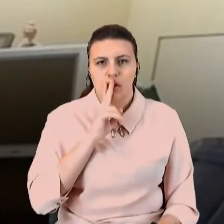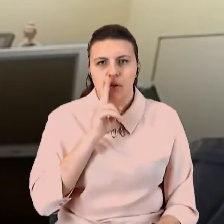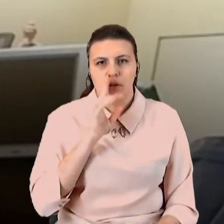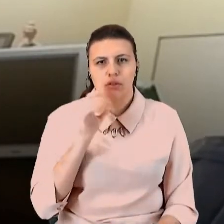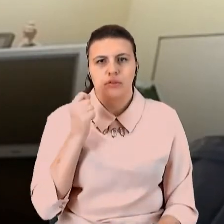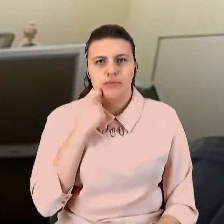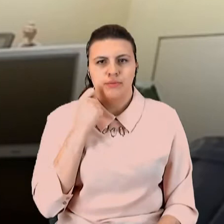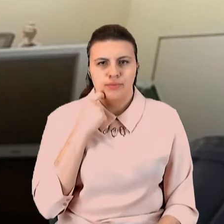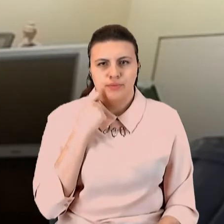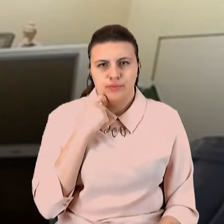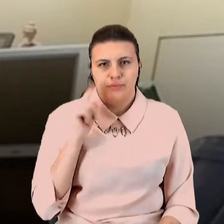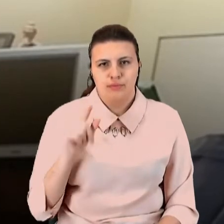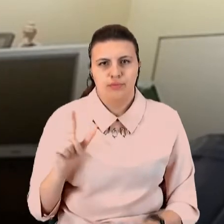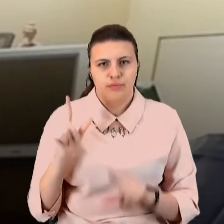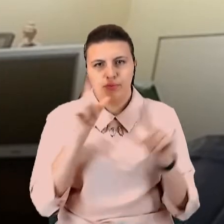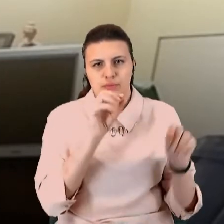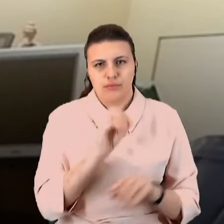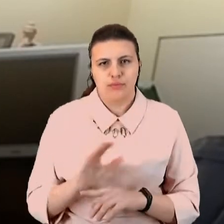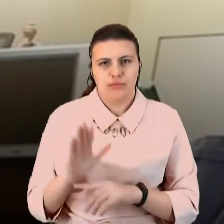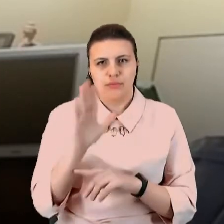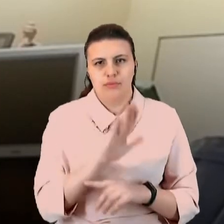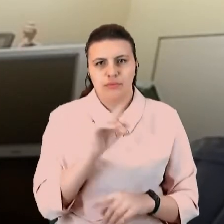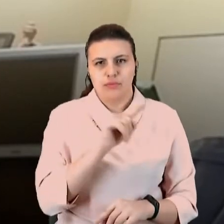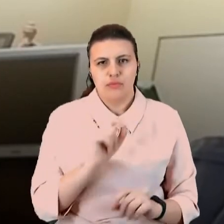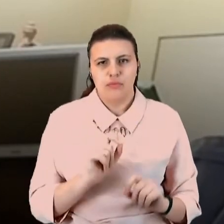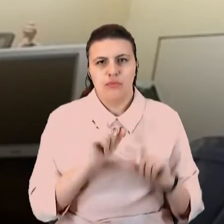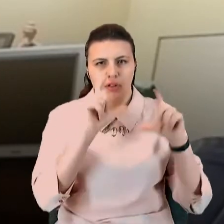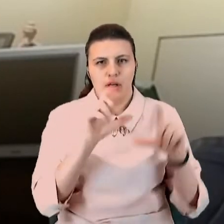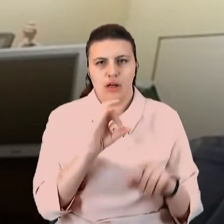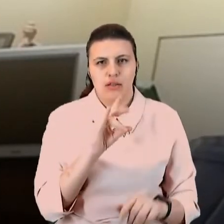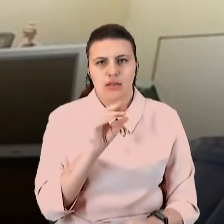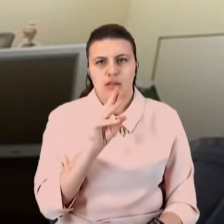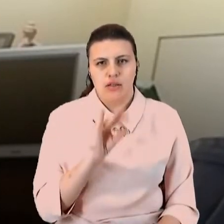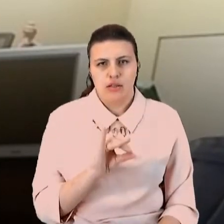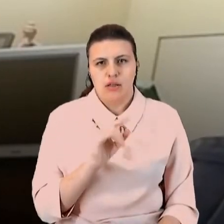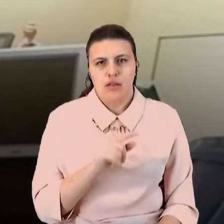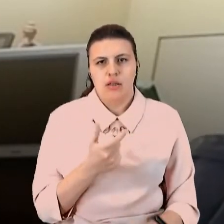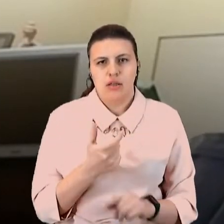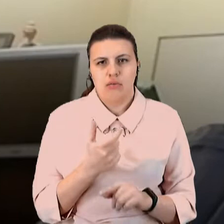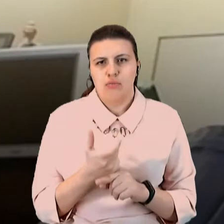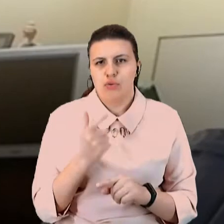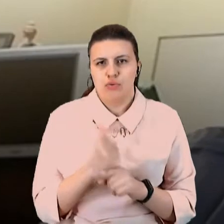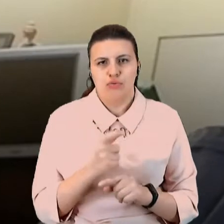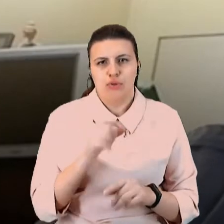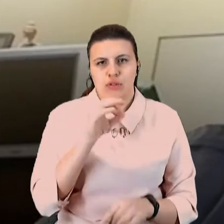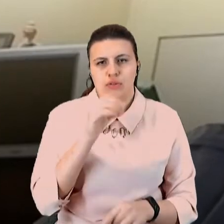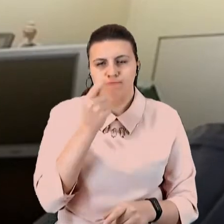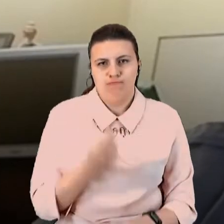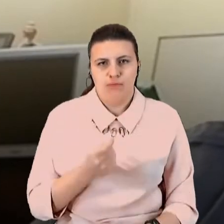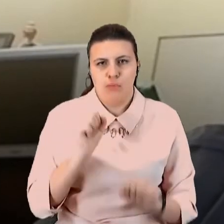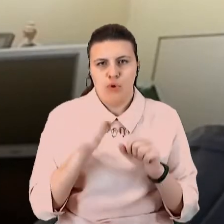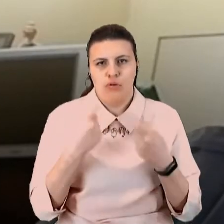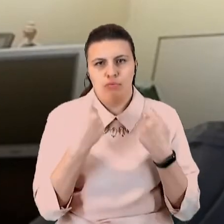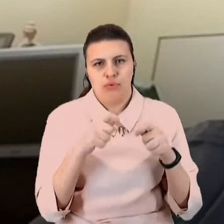напоїв до Європейського Союзу, тому що там вище акцизи і дійсно ці товари можна там значно вигідніше перепродати. там є відповідні